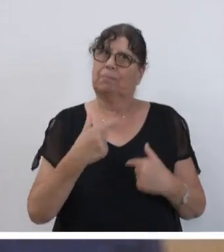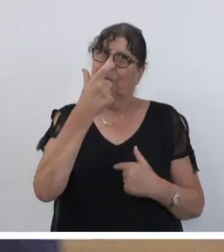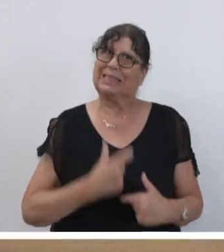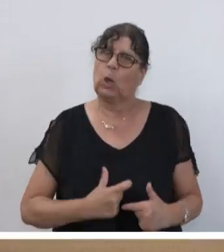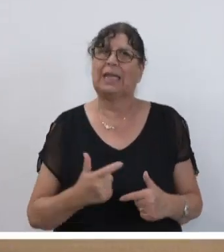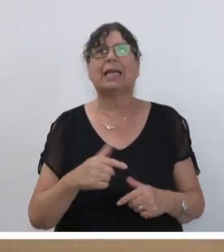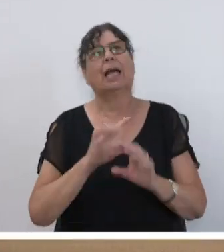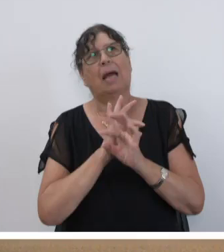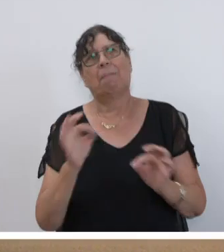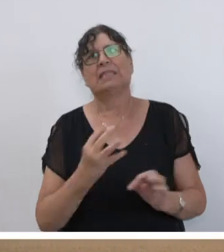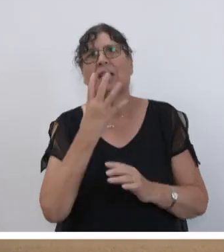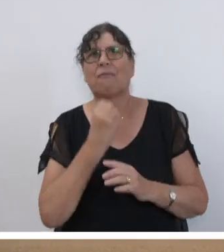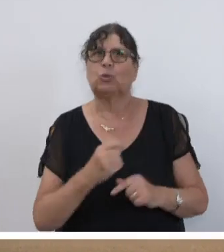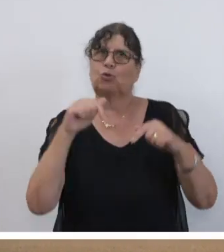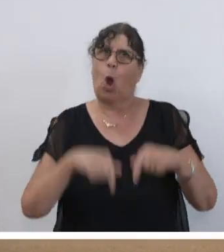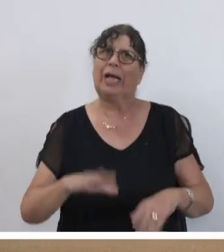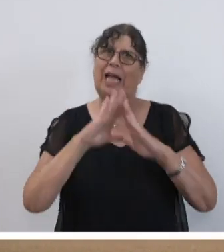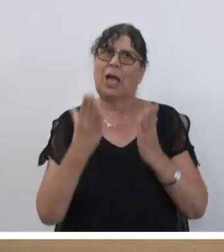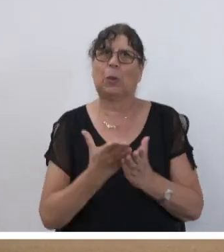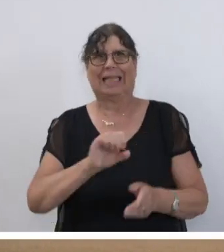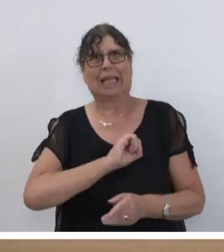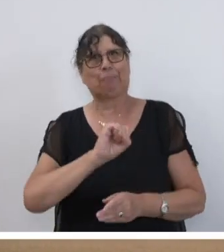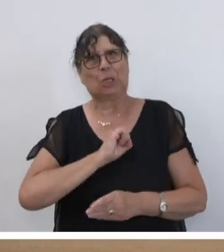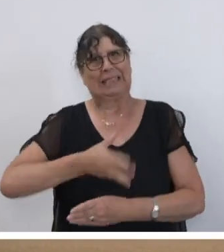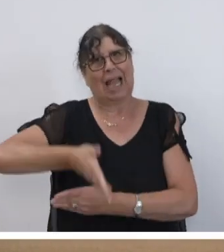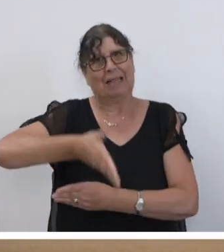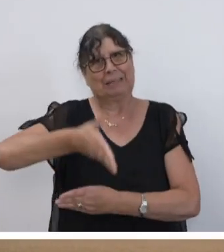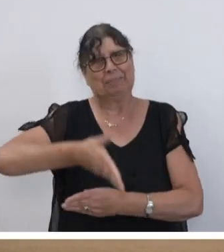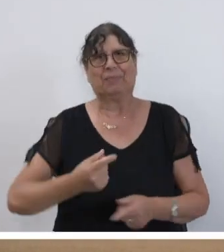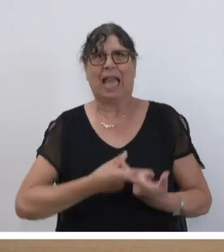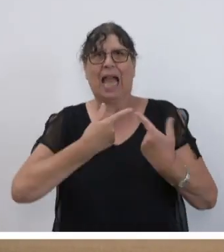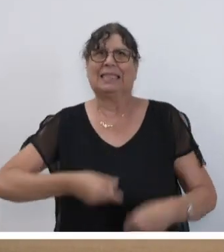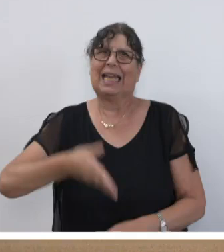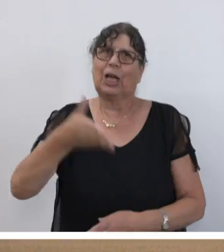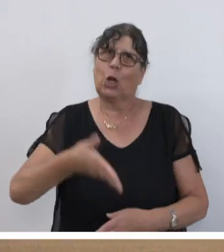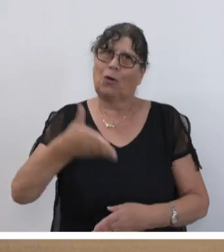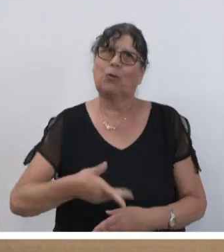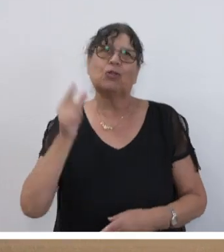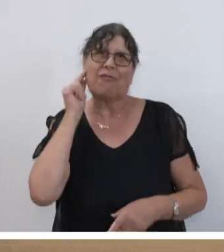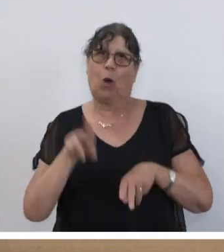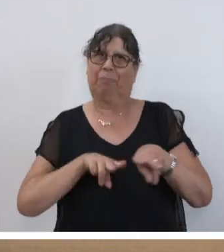besten Wünsche zu ihrem heutigen runden Geburtstag aussprechen. Herzlichen Glückwunsch, Frau Ministerin!